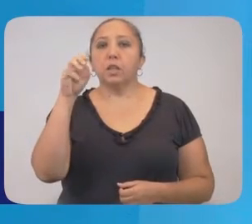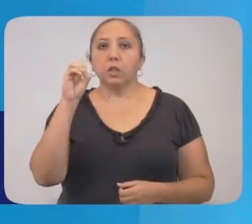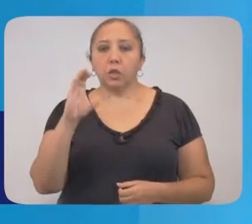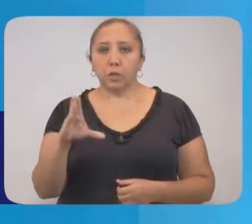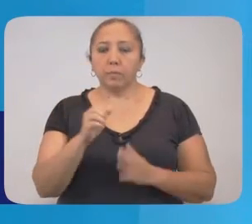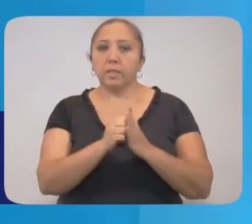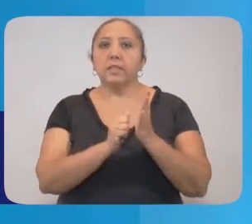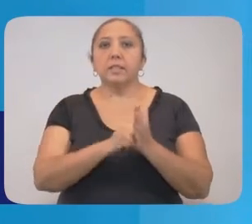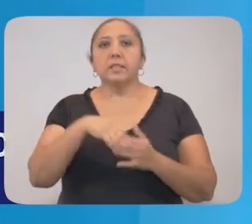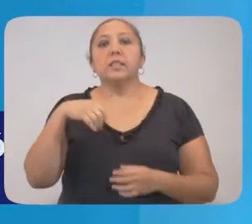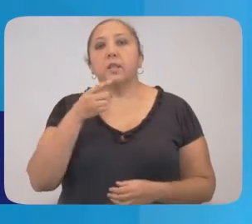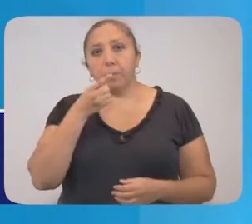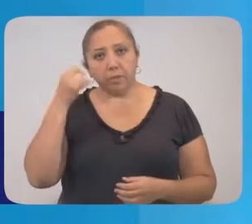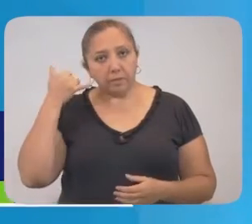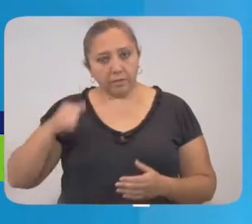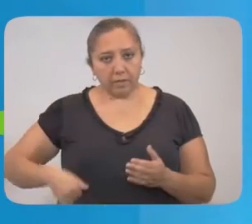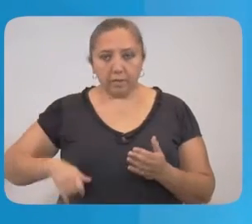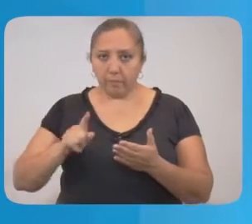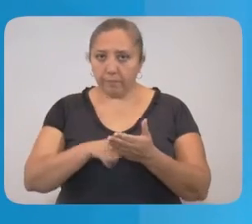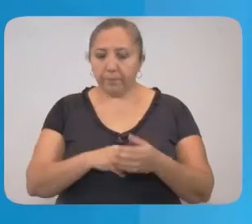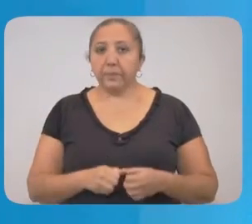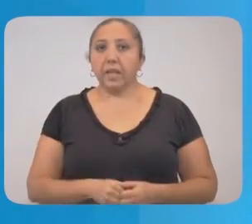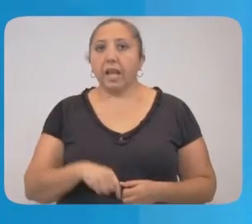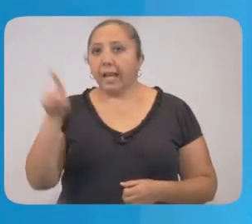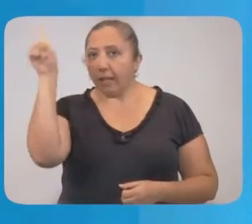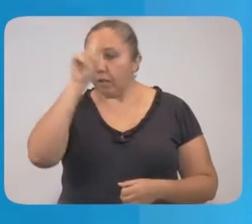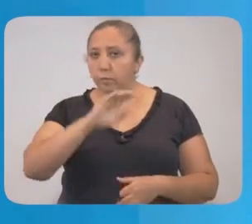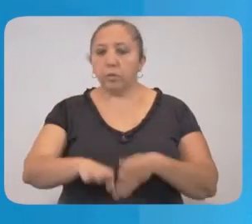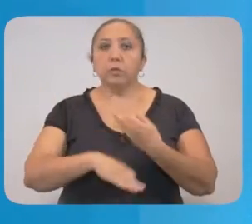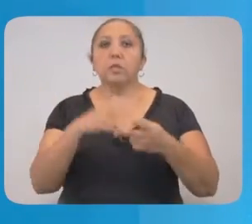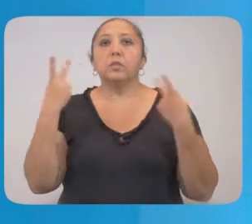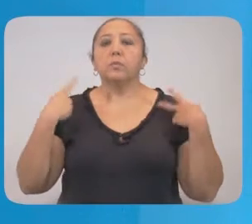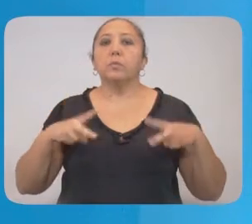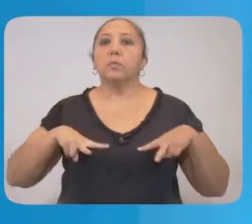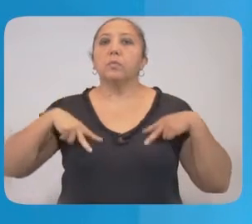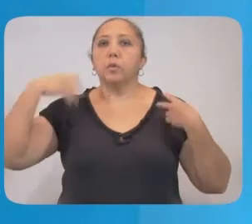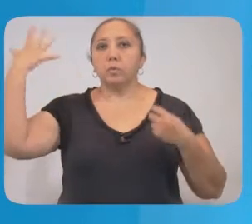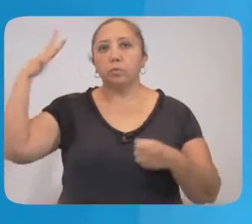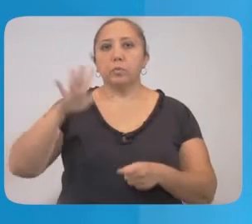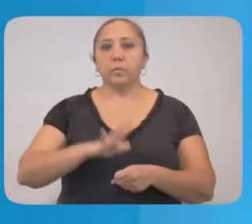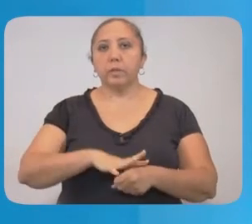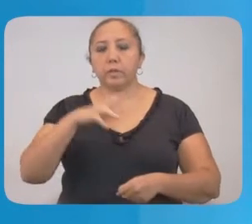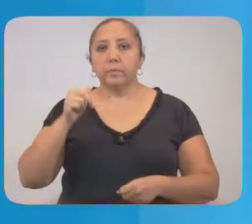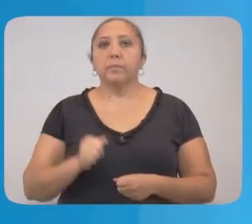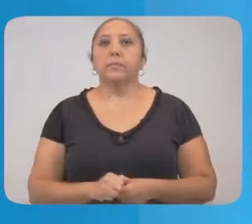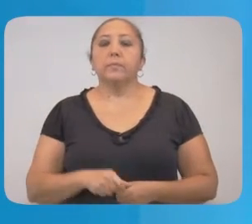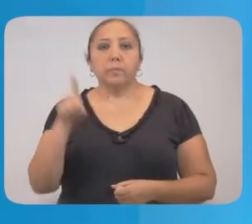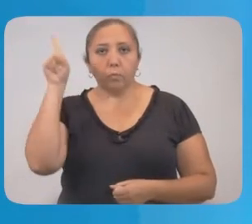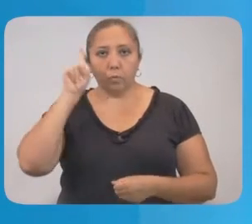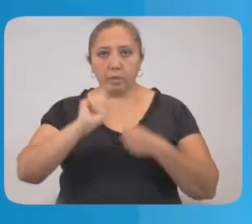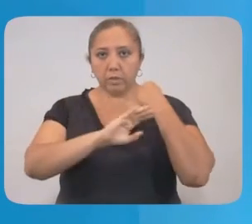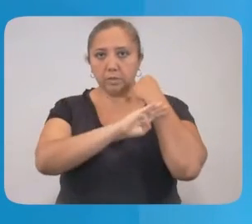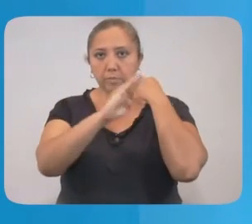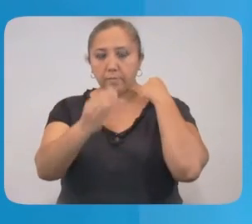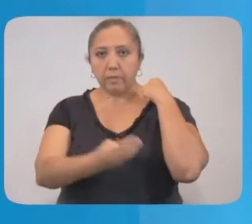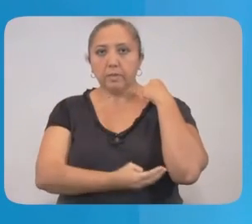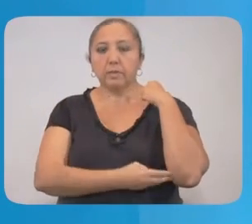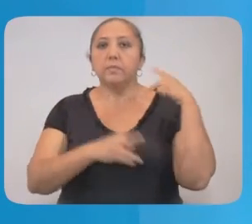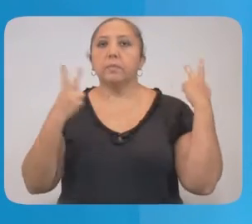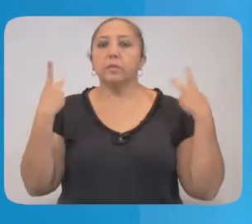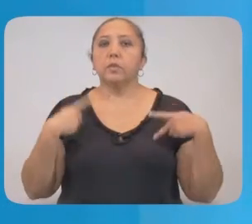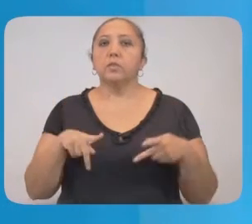yan talamiltu pukzikal, mas yan BIHT, kanser, beesan wahachkutsul chamale, waku kajalu txokwil,